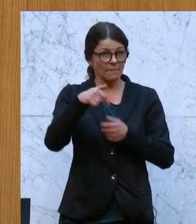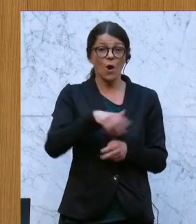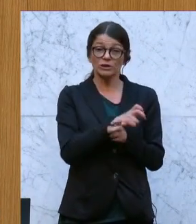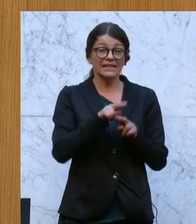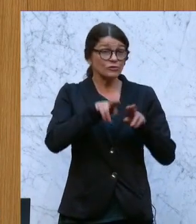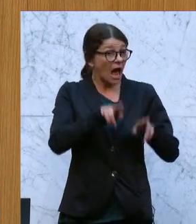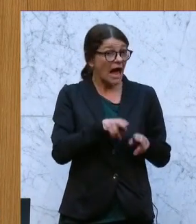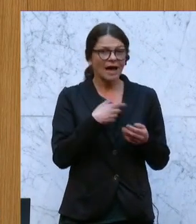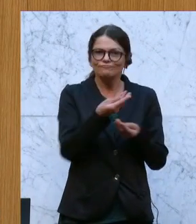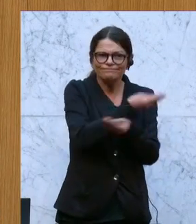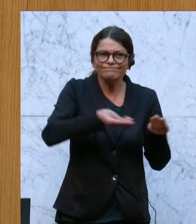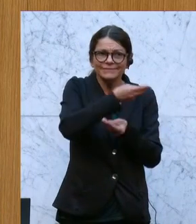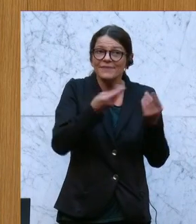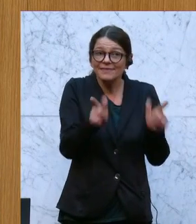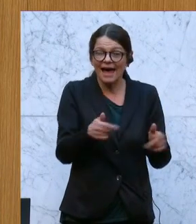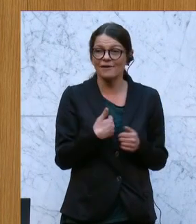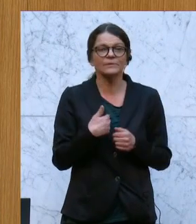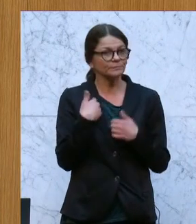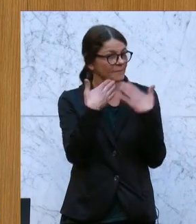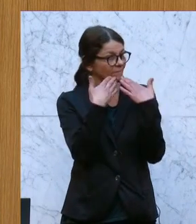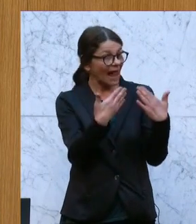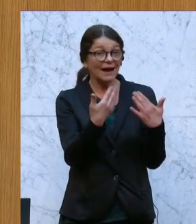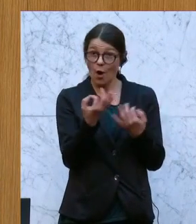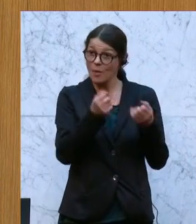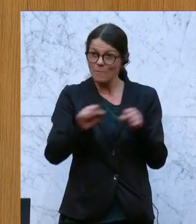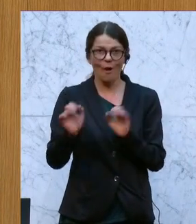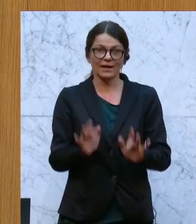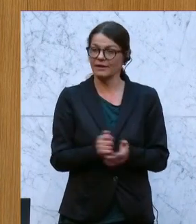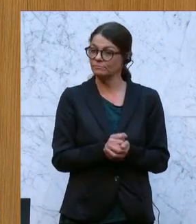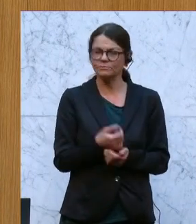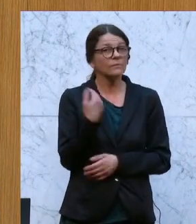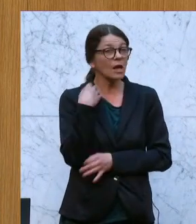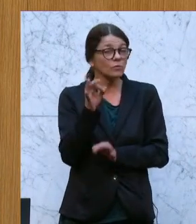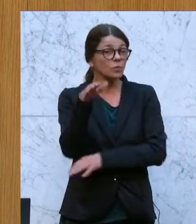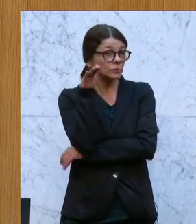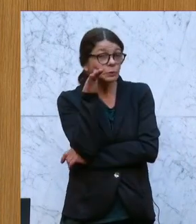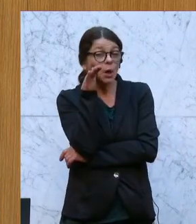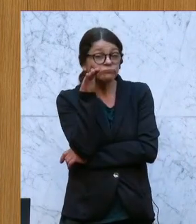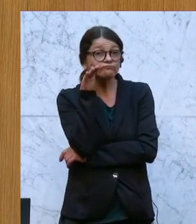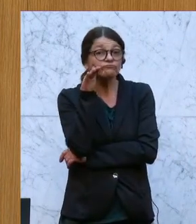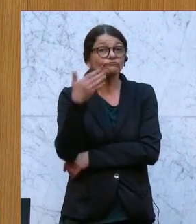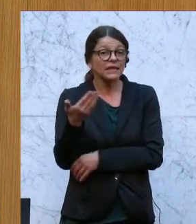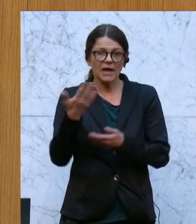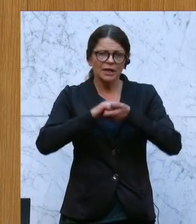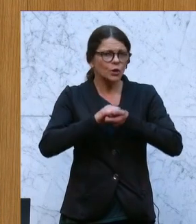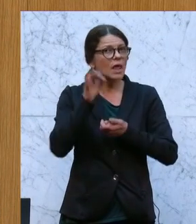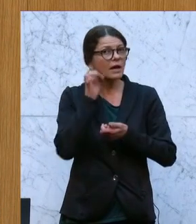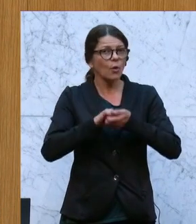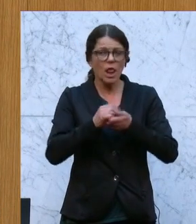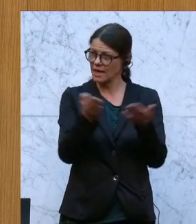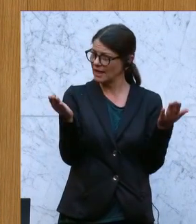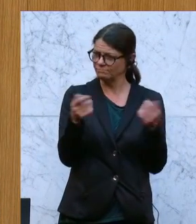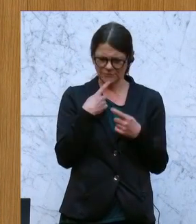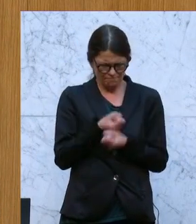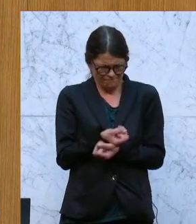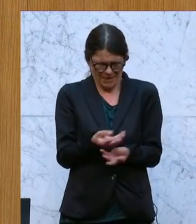Nationalrat austauschen zu dürfen und ich danke für die Möglichkeit. Ich habe auch aufmerksam zugehört, was die Kolleginnen und Kollegen zu diesem